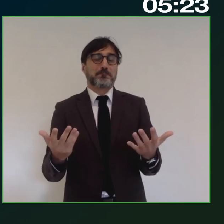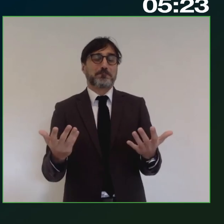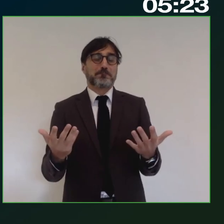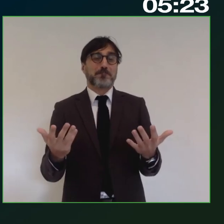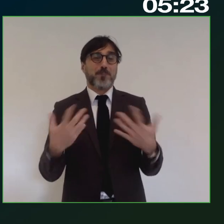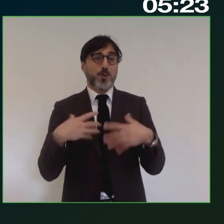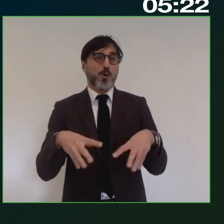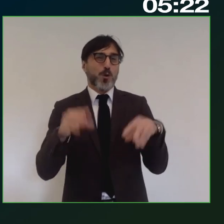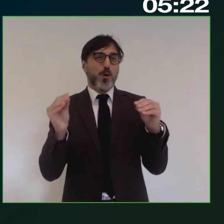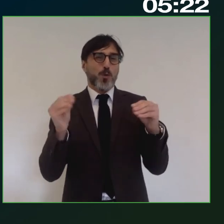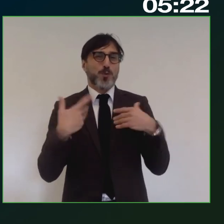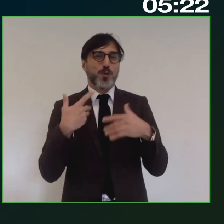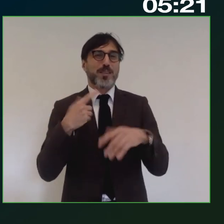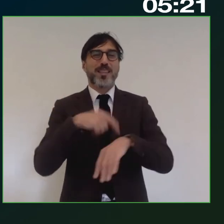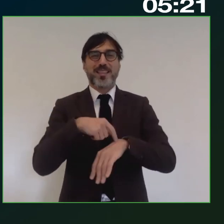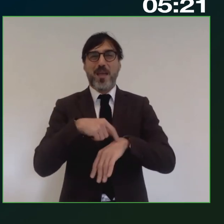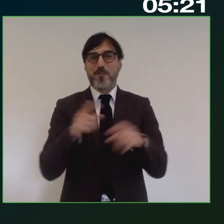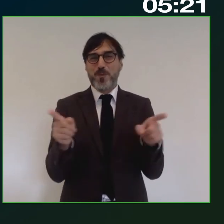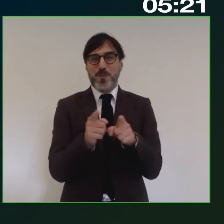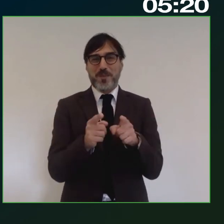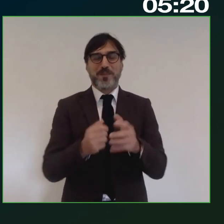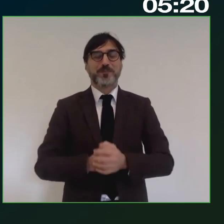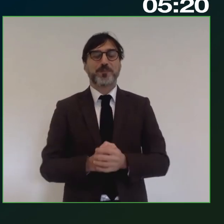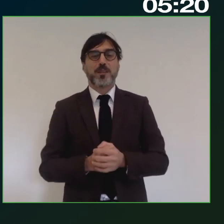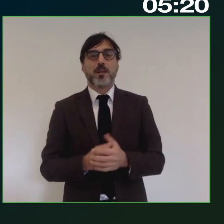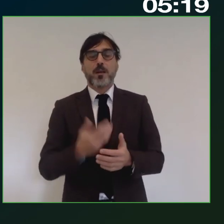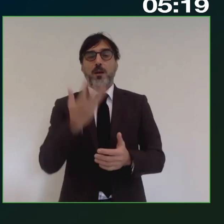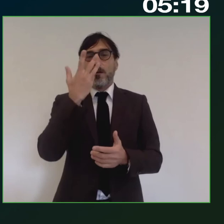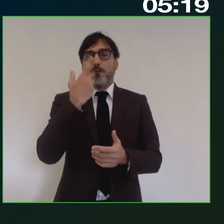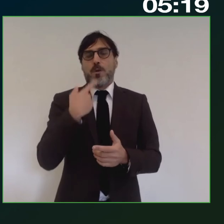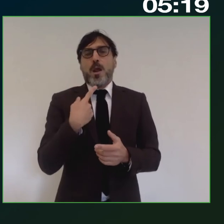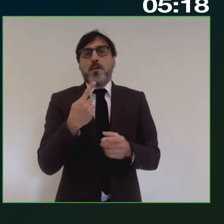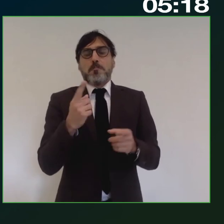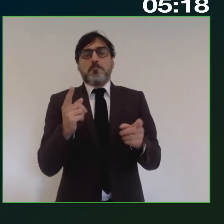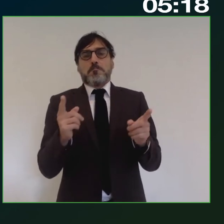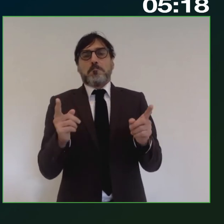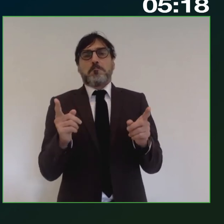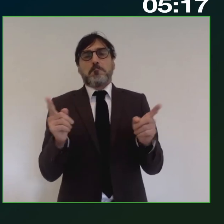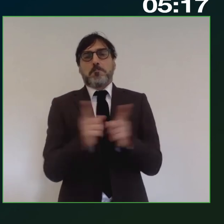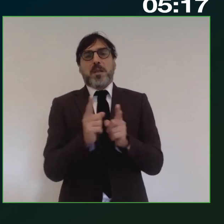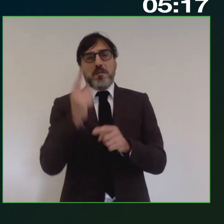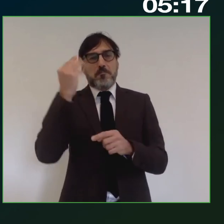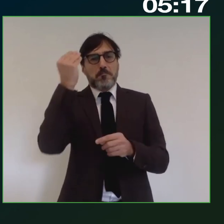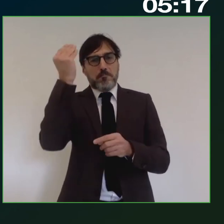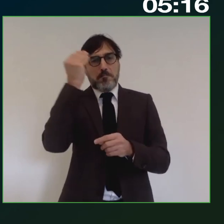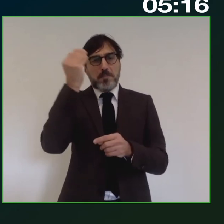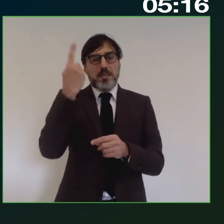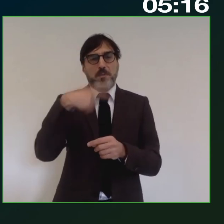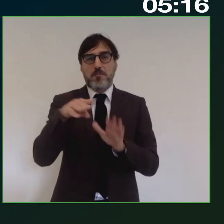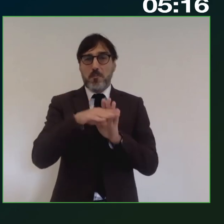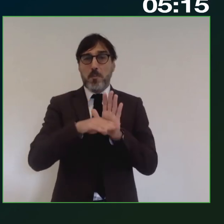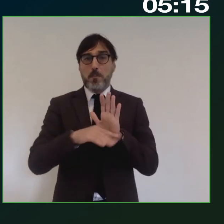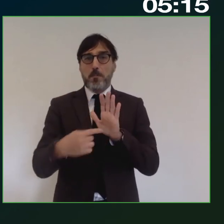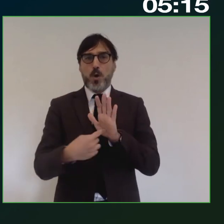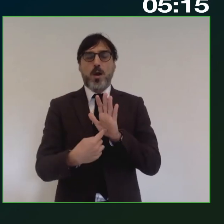cominciamo perché non abbiamo molto tempo io vorrei fare qualche piccola considerazione per questo programma